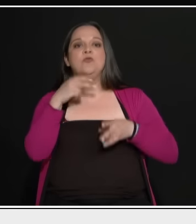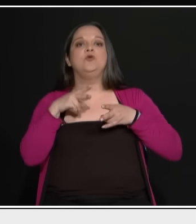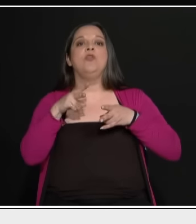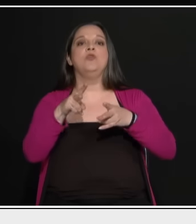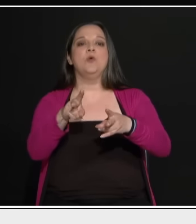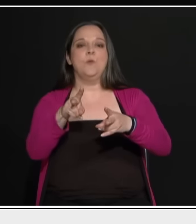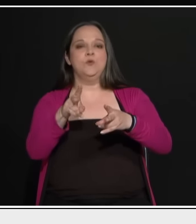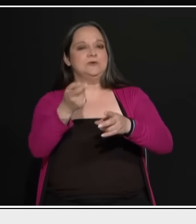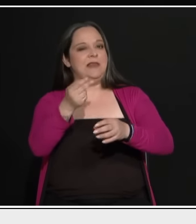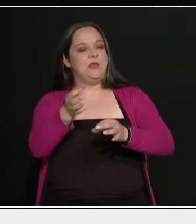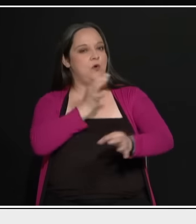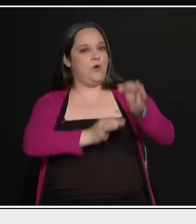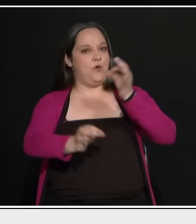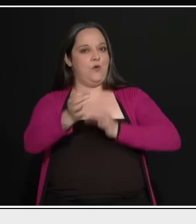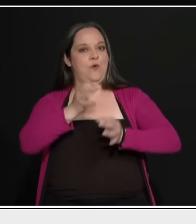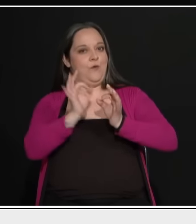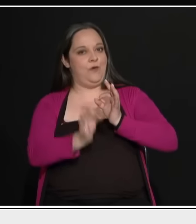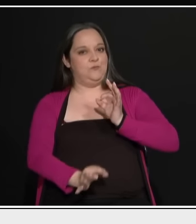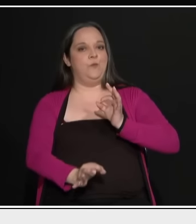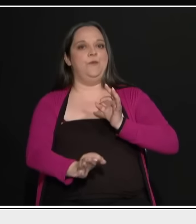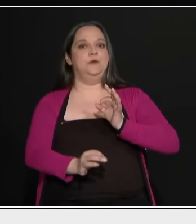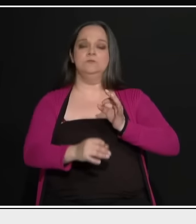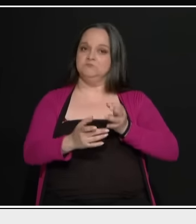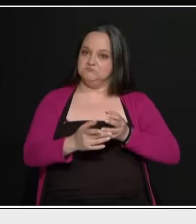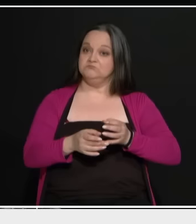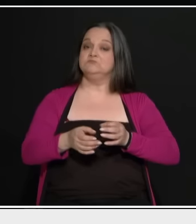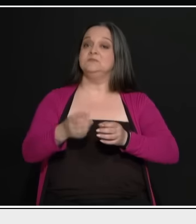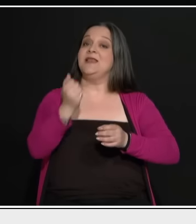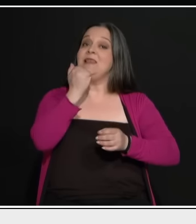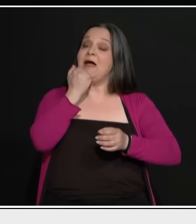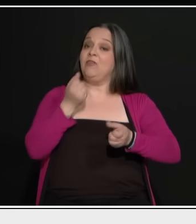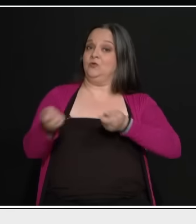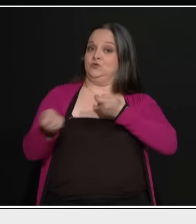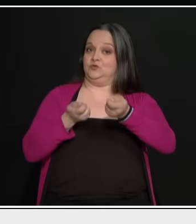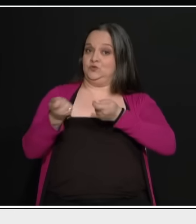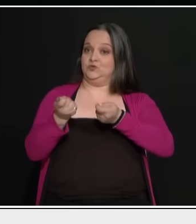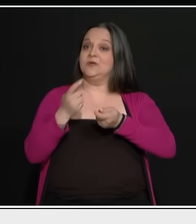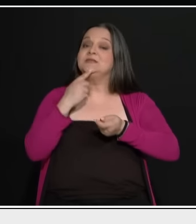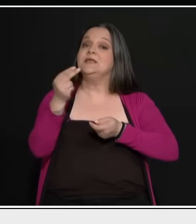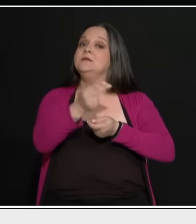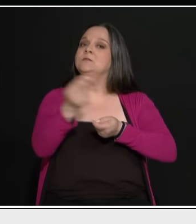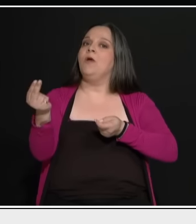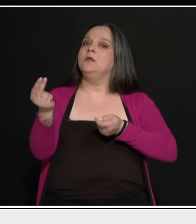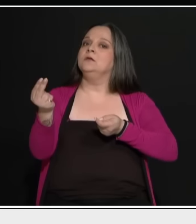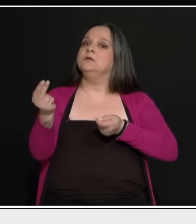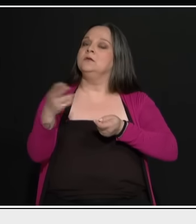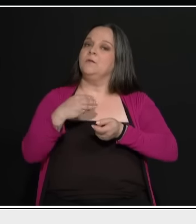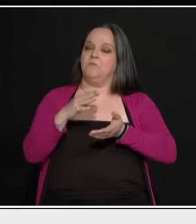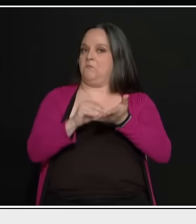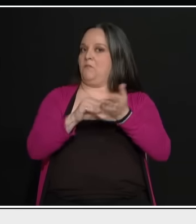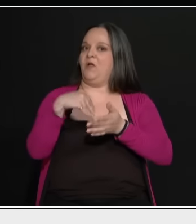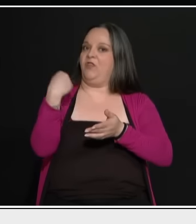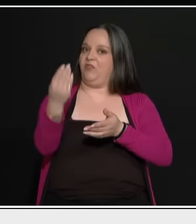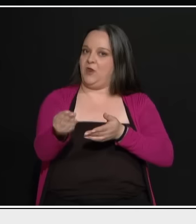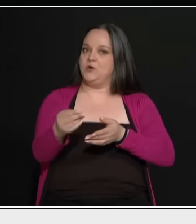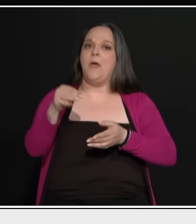λίγο παραπάνω. Και τι έχει να αποφασίσει. Λάθος το τιμόνι εννοούμε δίνουν στον εργαζόμενο ο